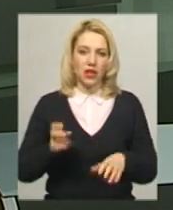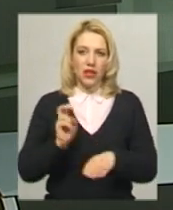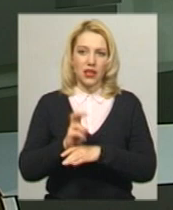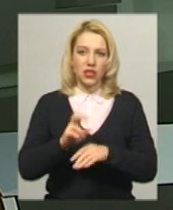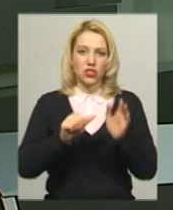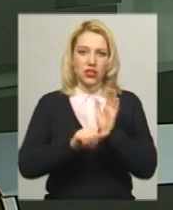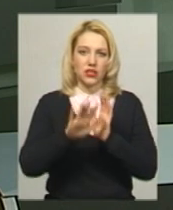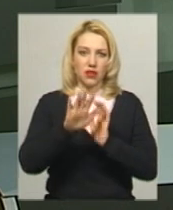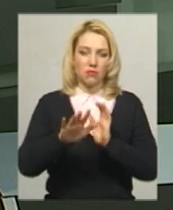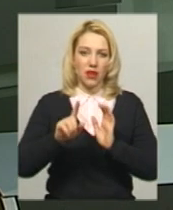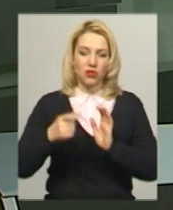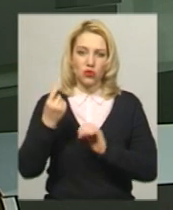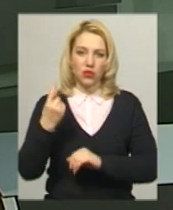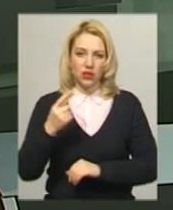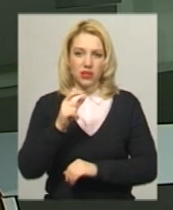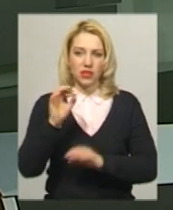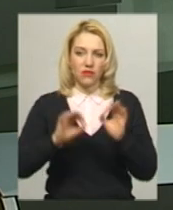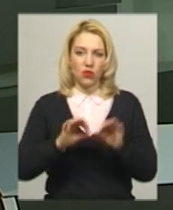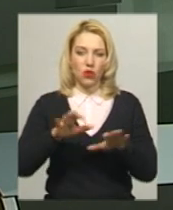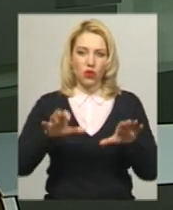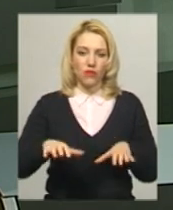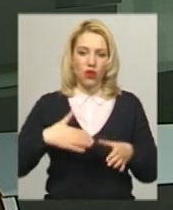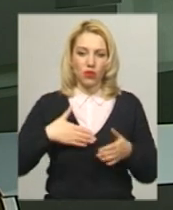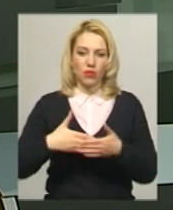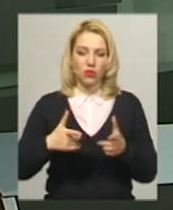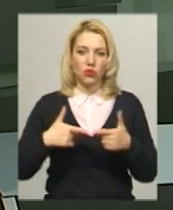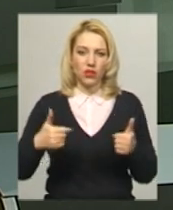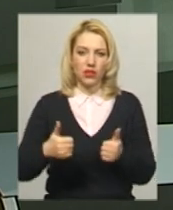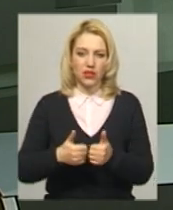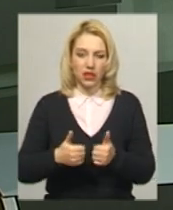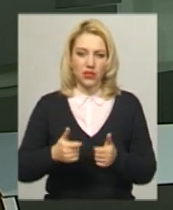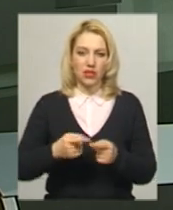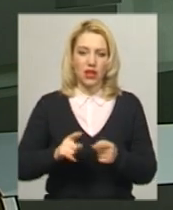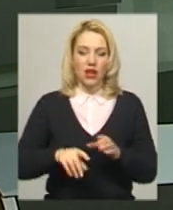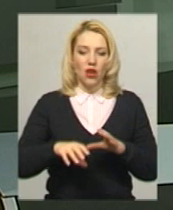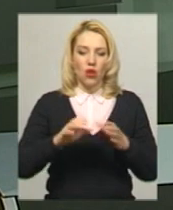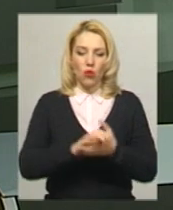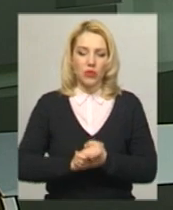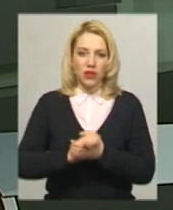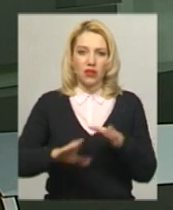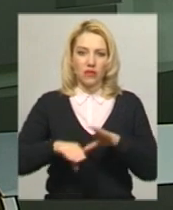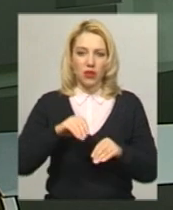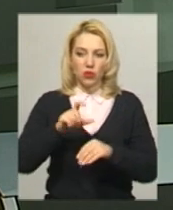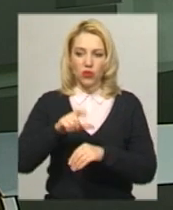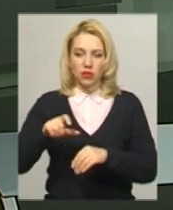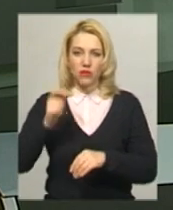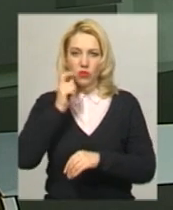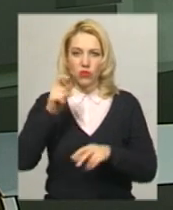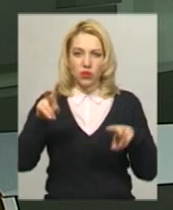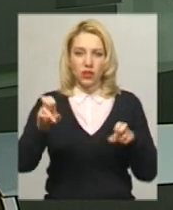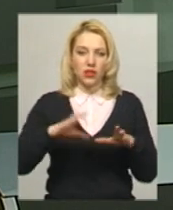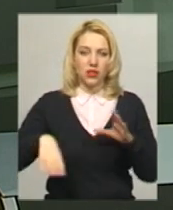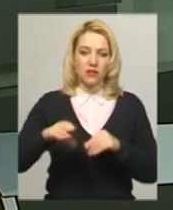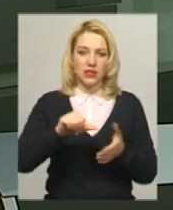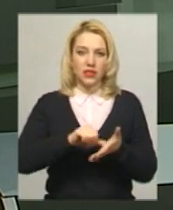,11%. Голова громадської організації «Комітет виборців України» Юрій Ануфріо повідомив, всі дільниці в